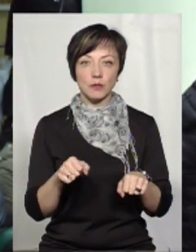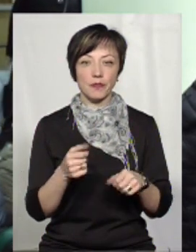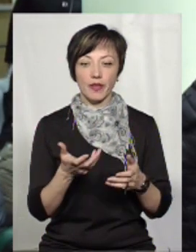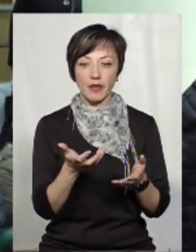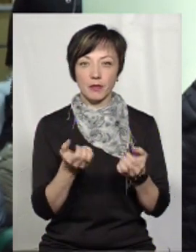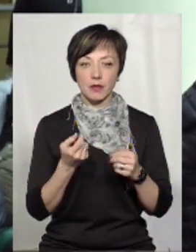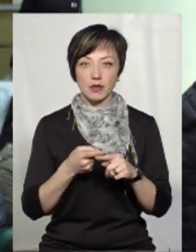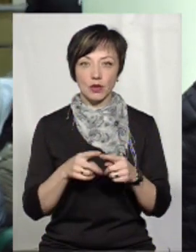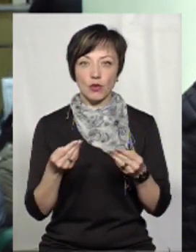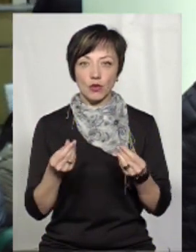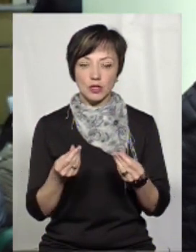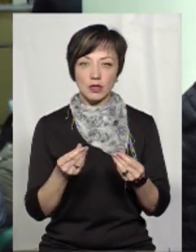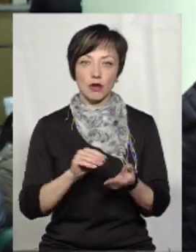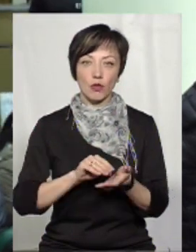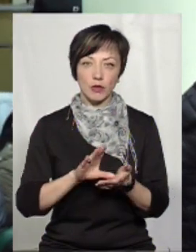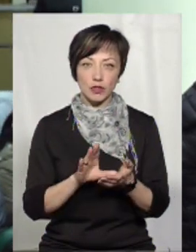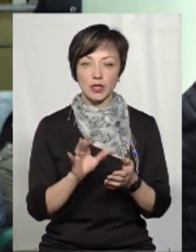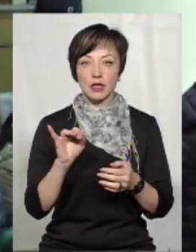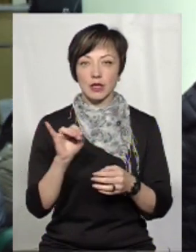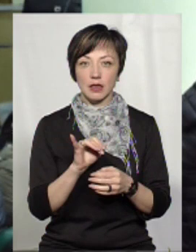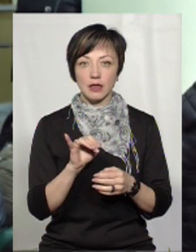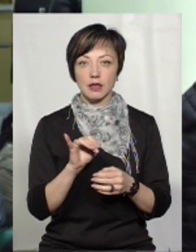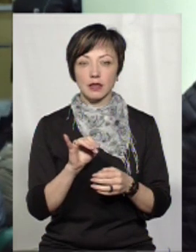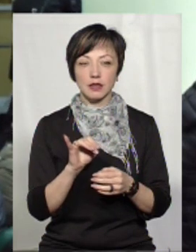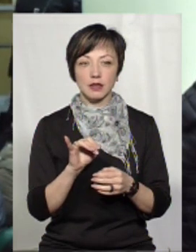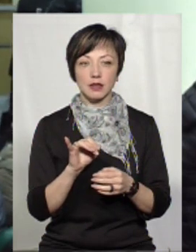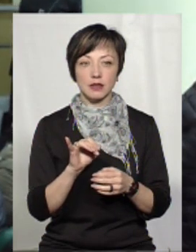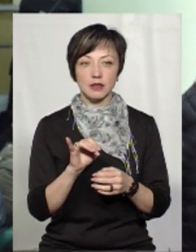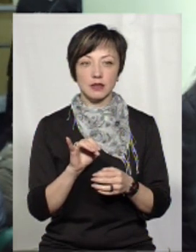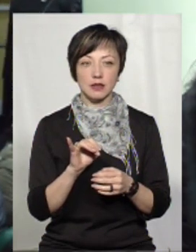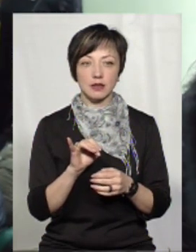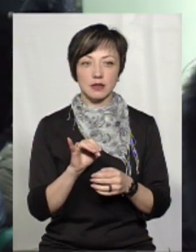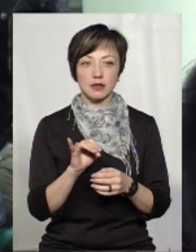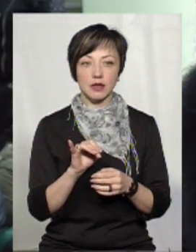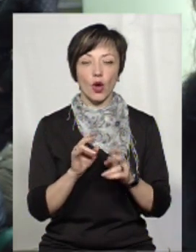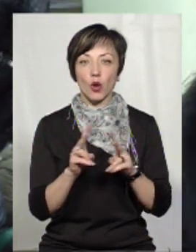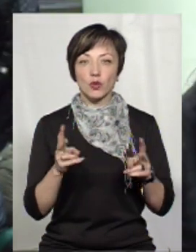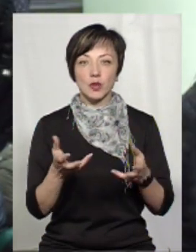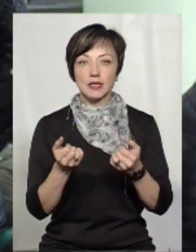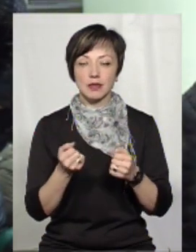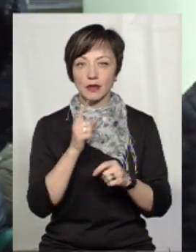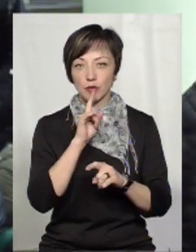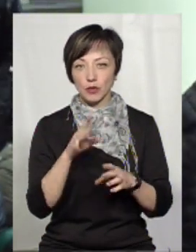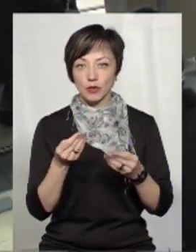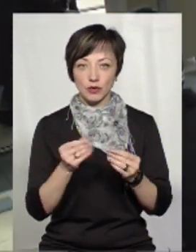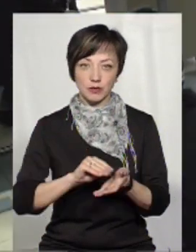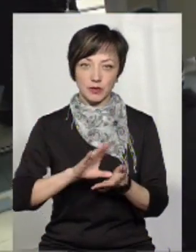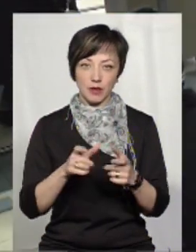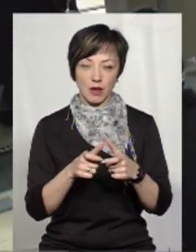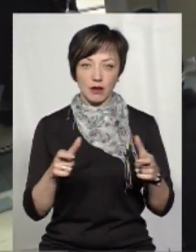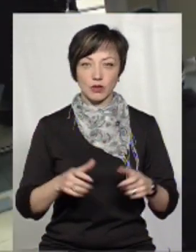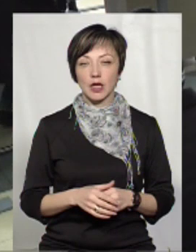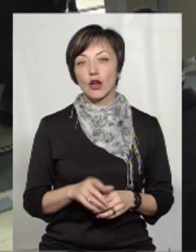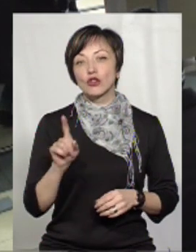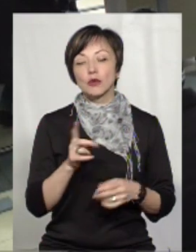кошти, що з субсидії приходять, накопичуються, і потім якийсь відсоток, ще краще для людей, хто не знімати буде, ми накопичуємо на карточку. Про